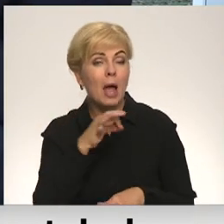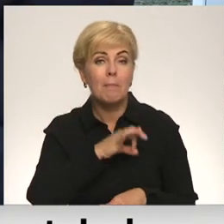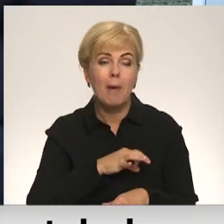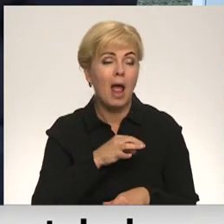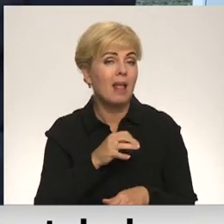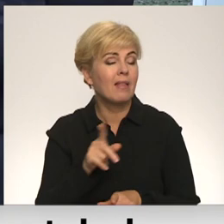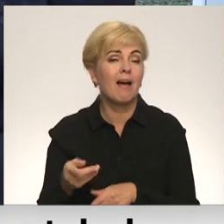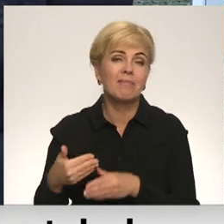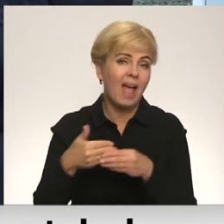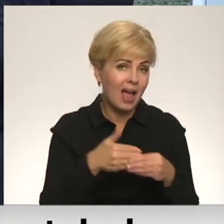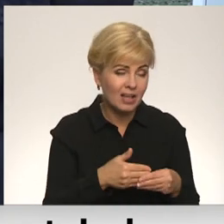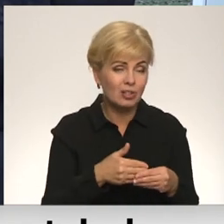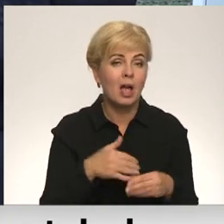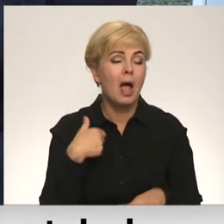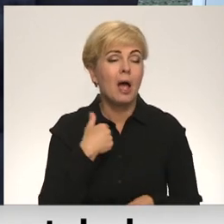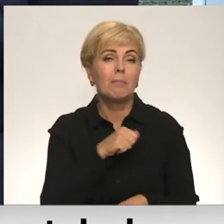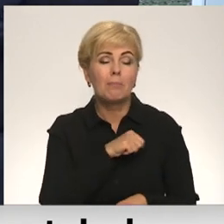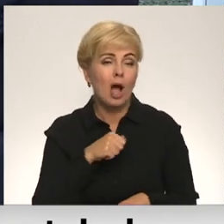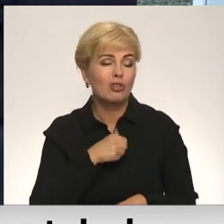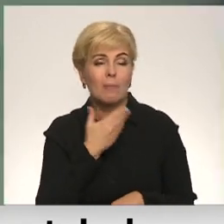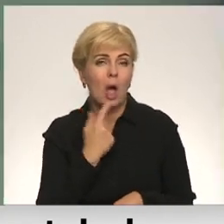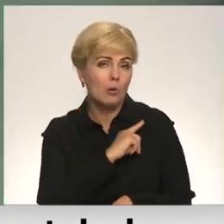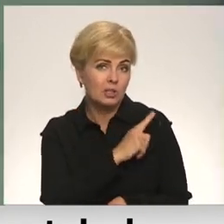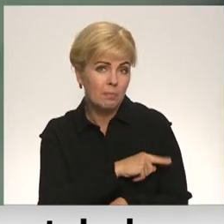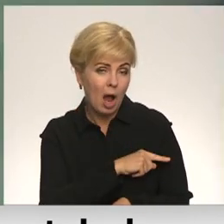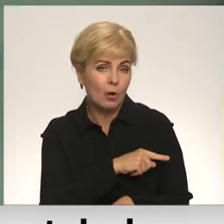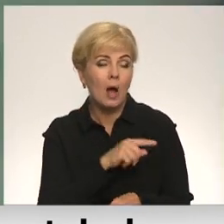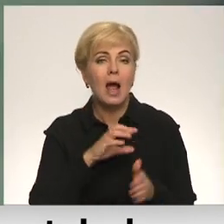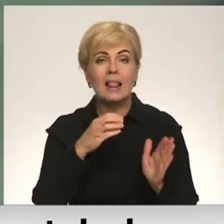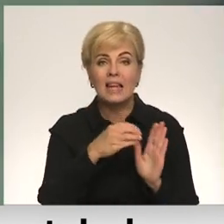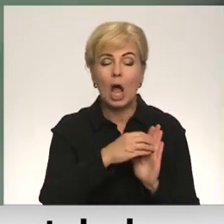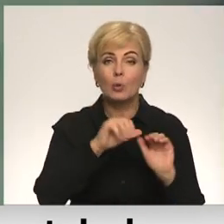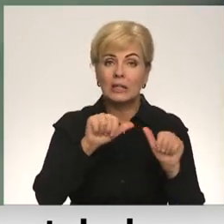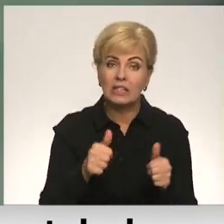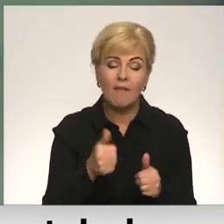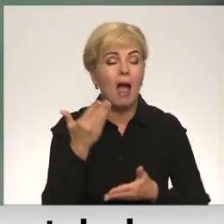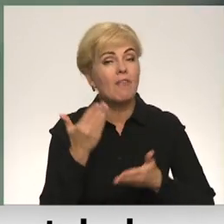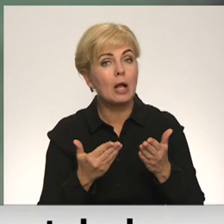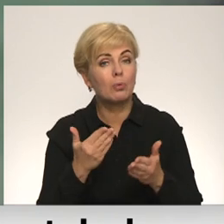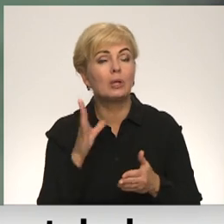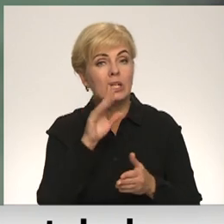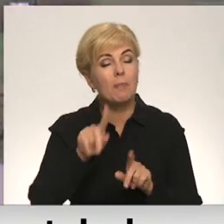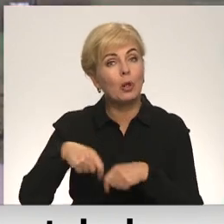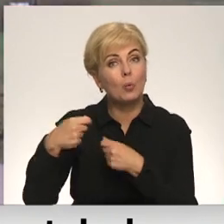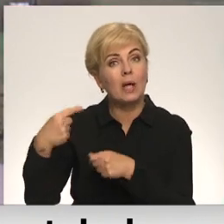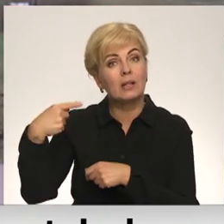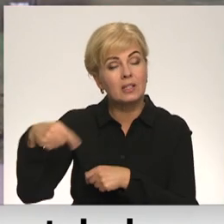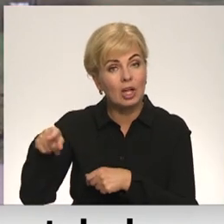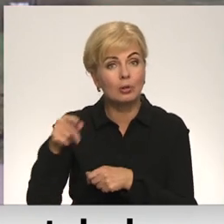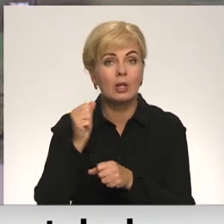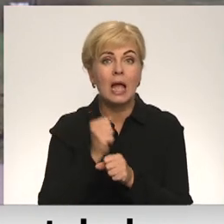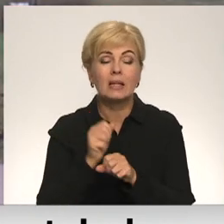tā nenestu un pašiem arī fiziski nebūtu pa spēkam lietot un izveidot. Tāpēc iespējams viņi to nodos kādam citam, jo